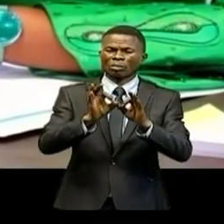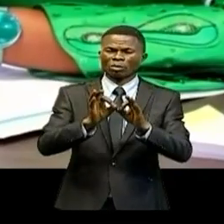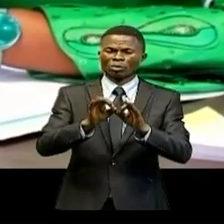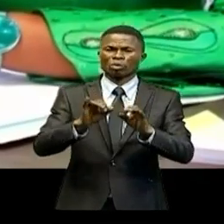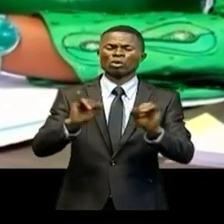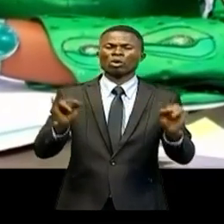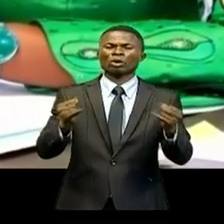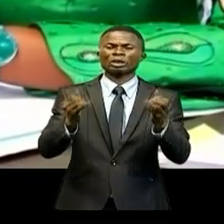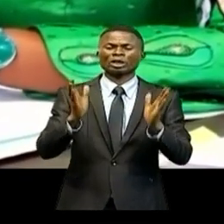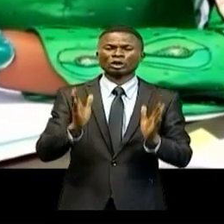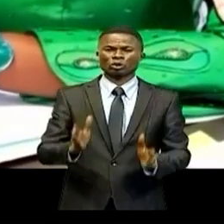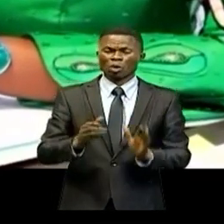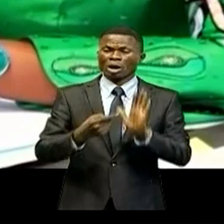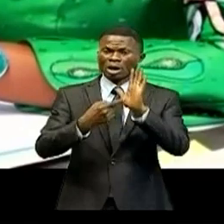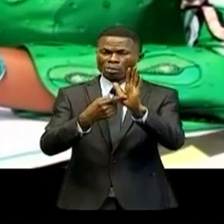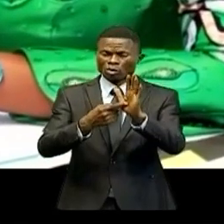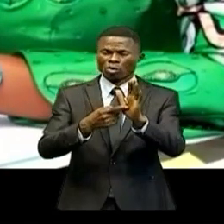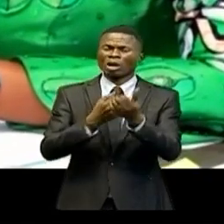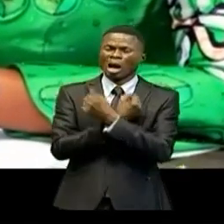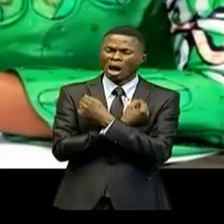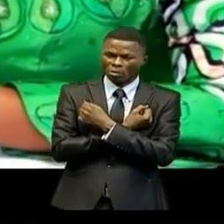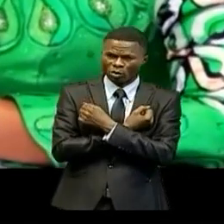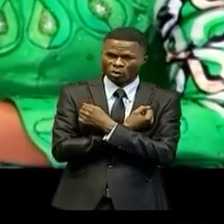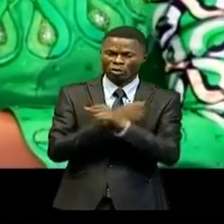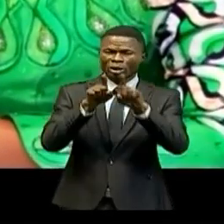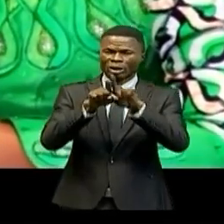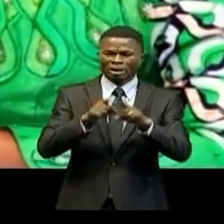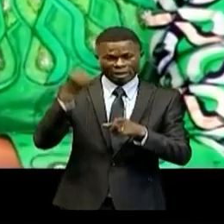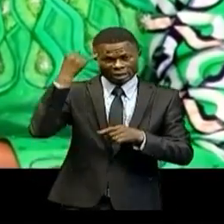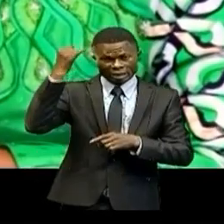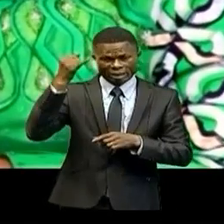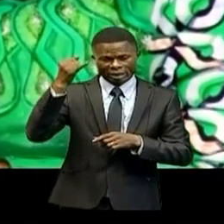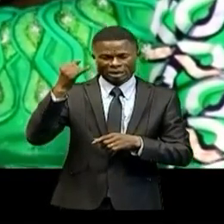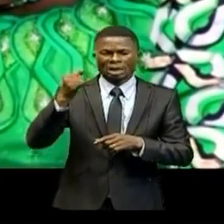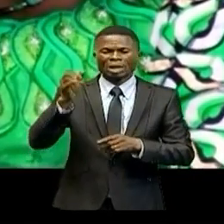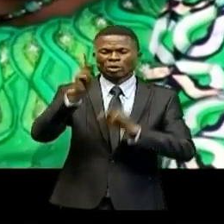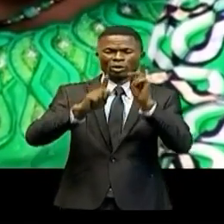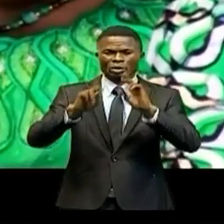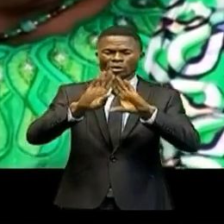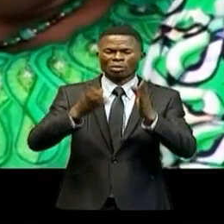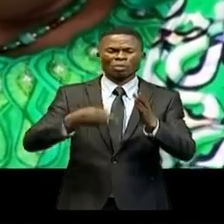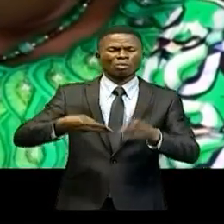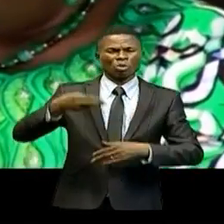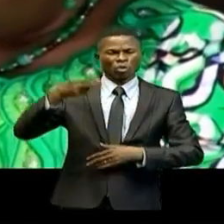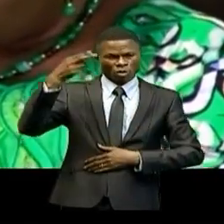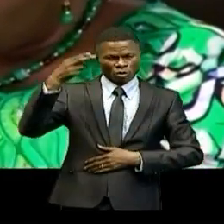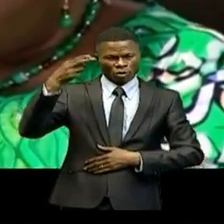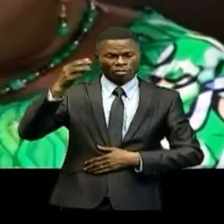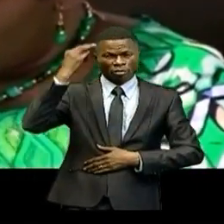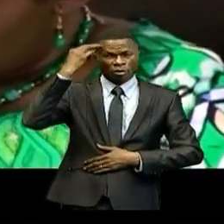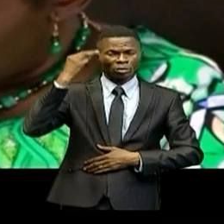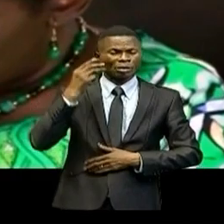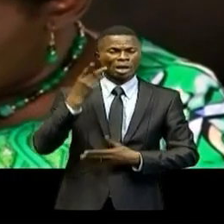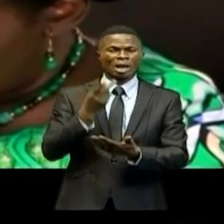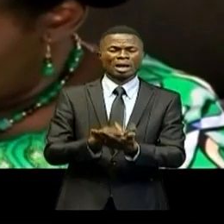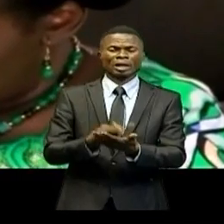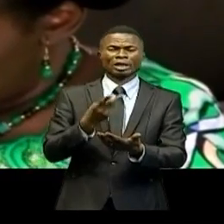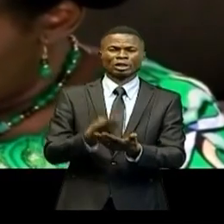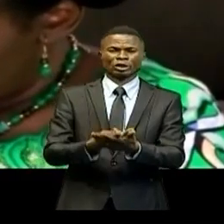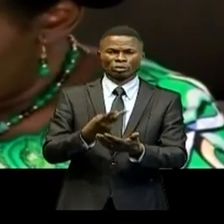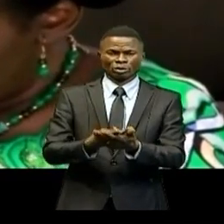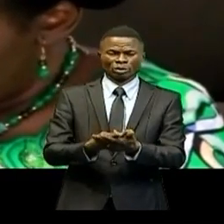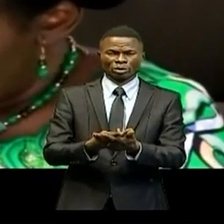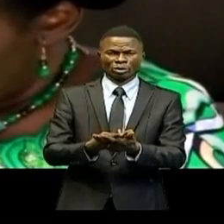de faire preuve de patriotisme et d'essence civique élevée. Le ministre des Sports a